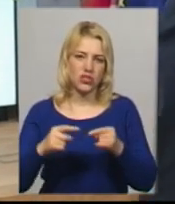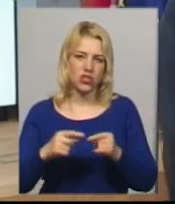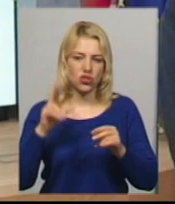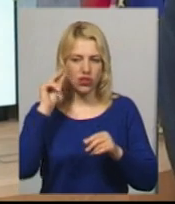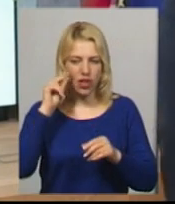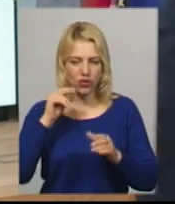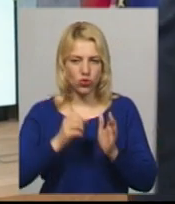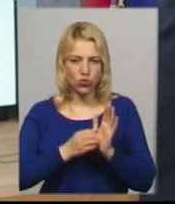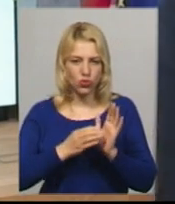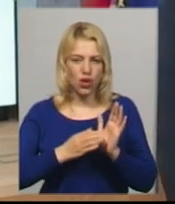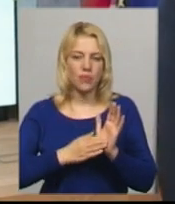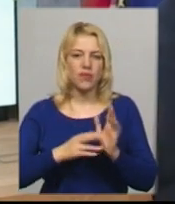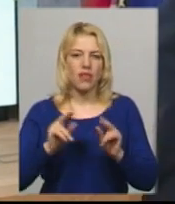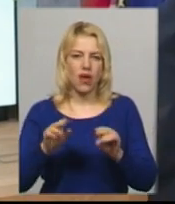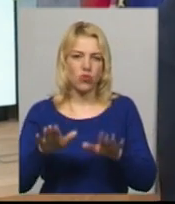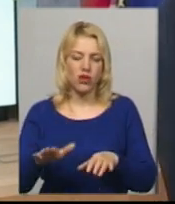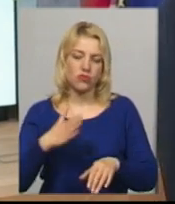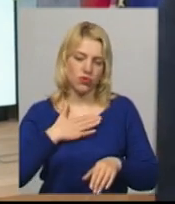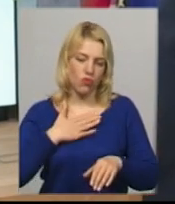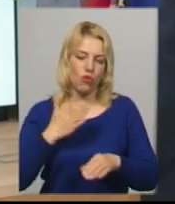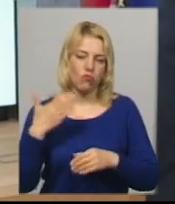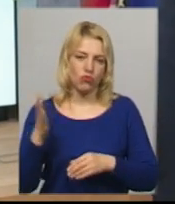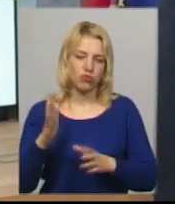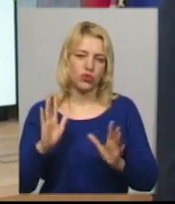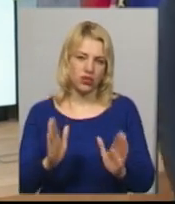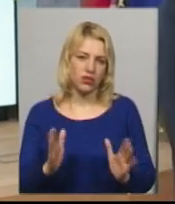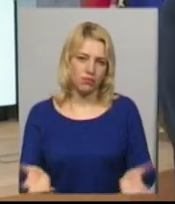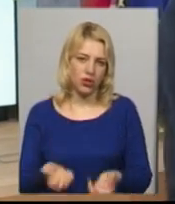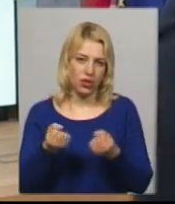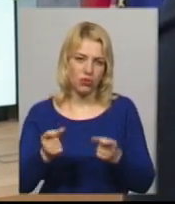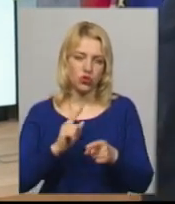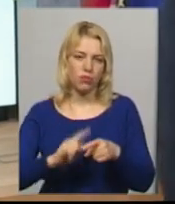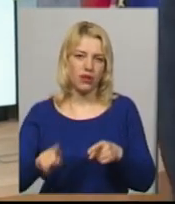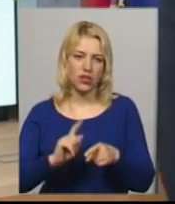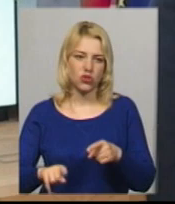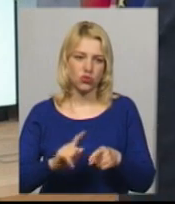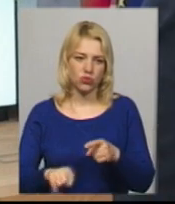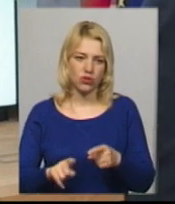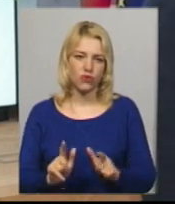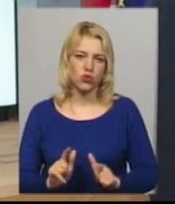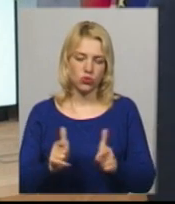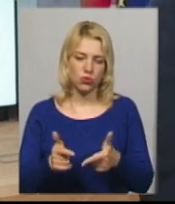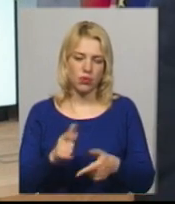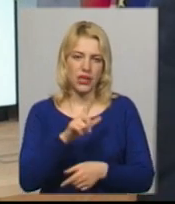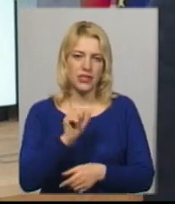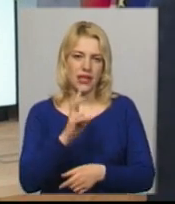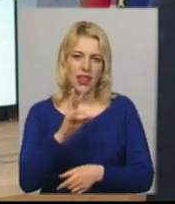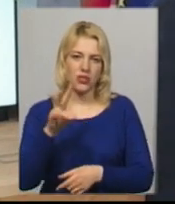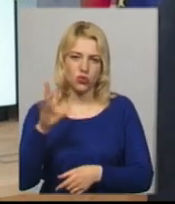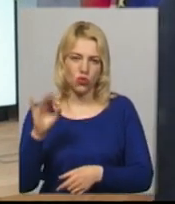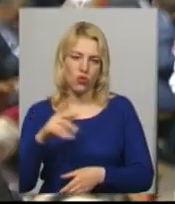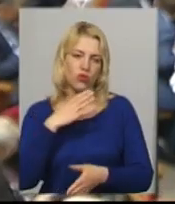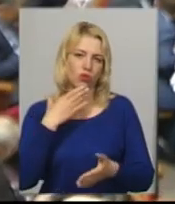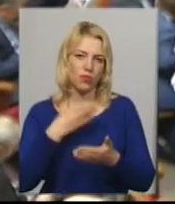з мого боку буде лише підтримка щодо якнайскоршого вступу пани Зеленського до